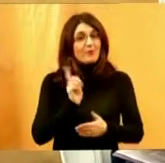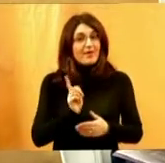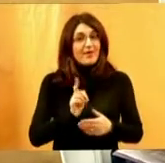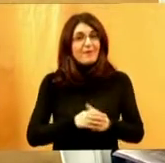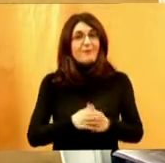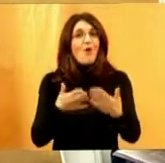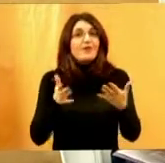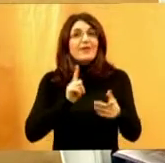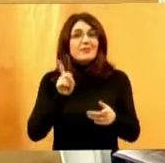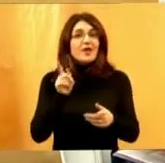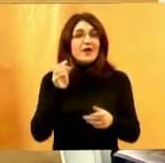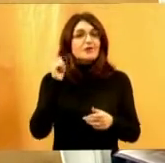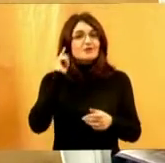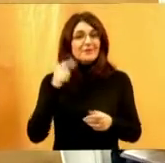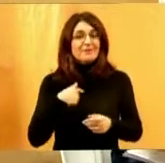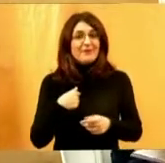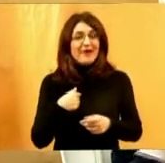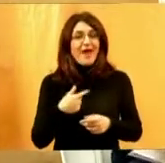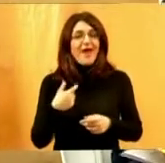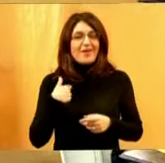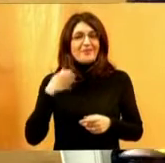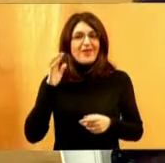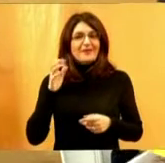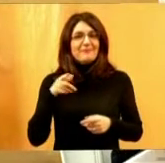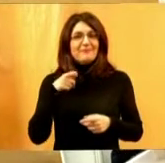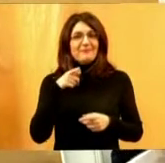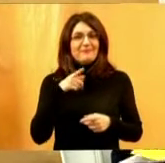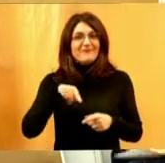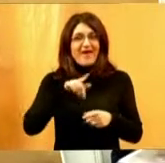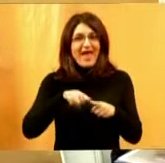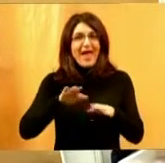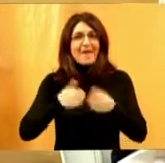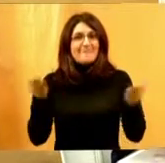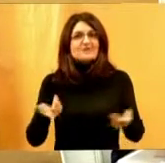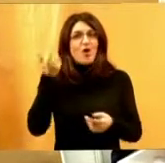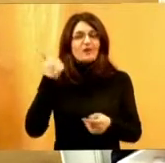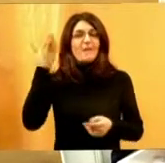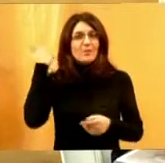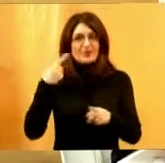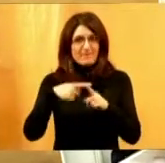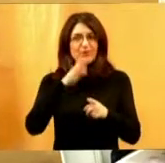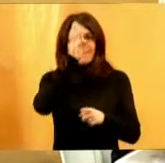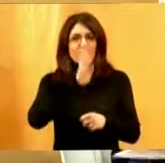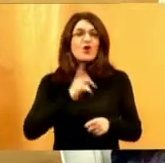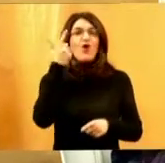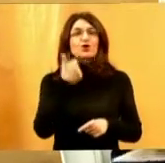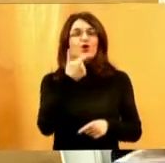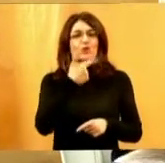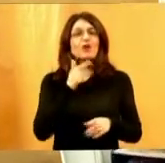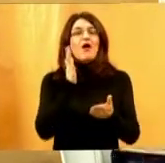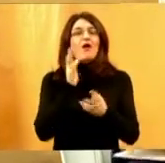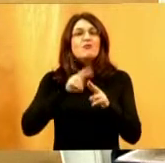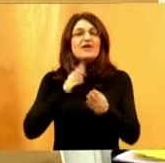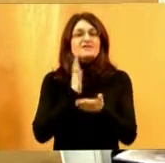onda meni ne čujete. Ali nadam se da znate da emisija od prošlog ponedeljka, znači od drugoga, ide